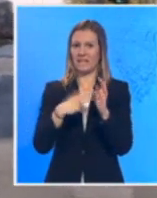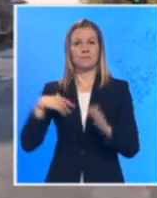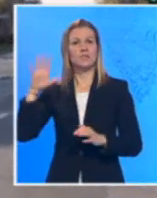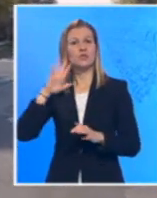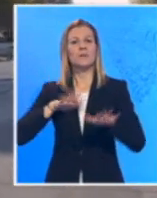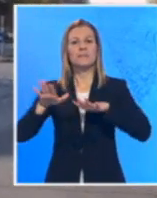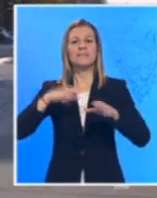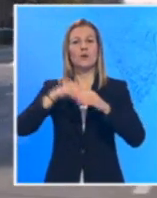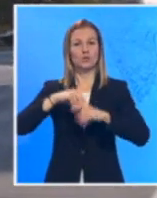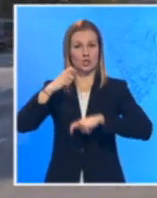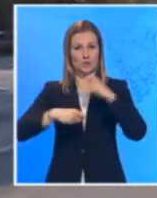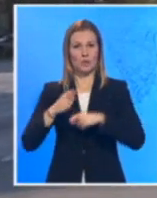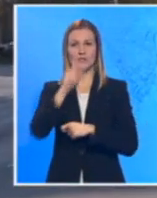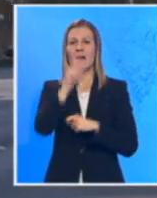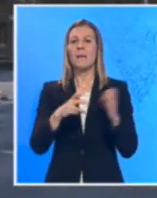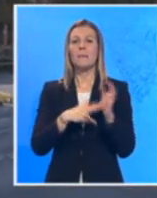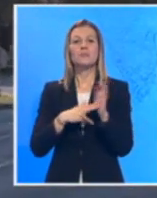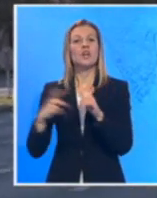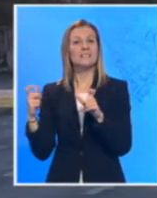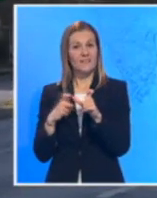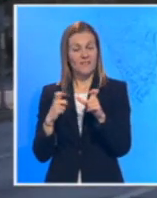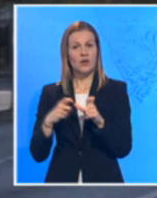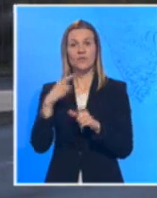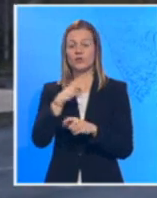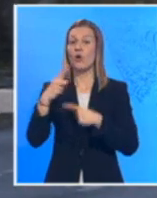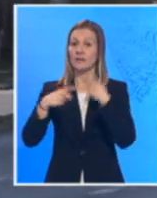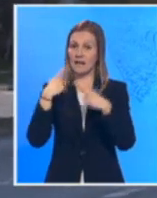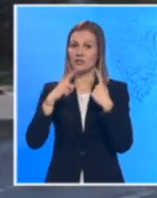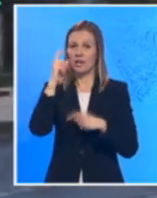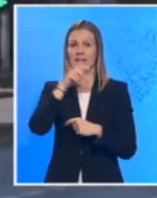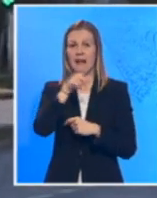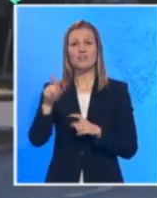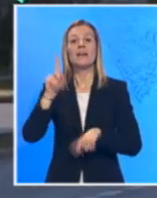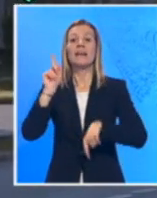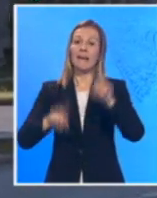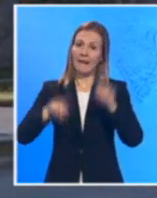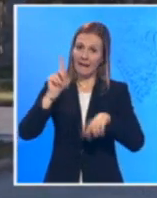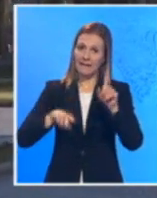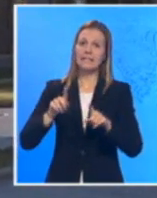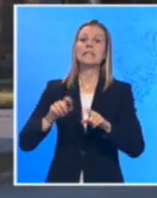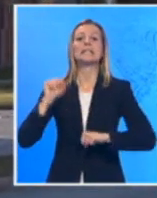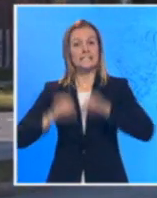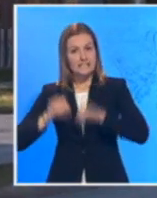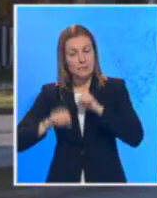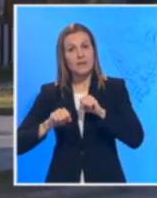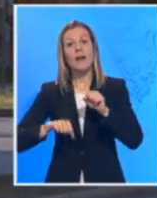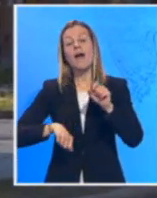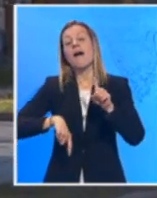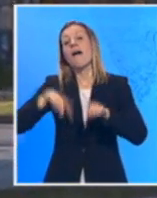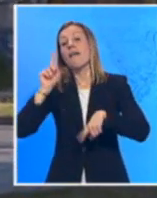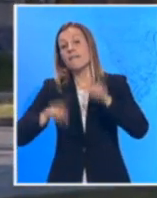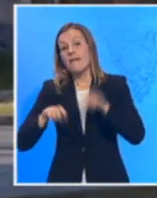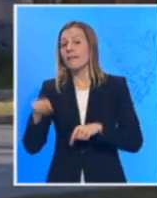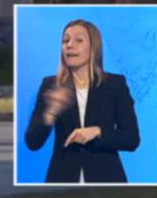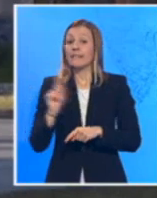unazrešnjih poslova gospodina Nebojša Stefanovića, on je rekao da su građani pojedinih gradova bili disciplinovani, dok pojedinih drugih gradova